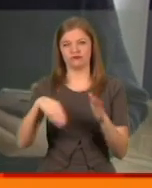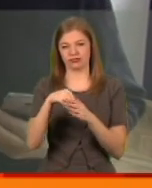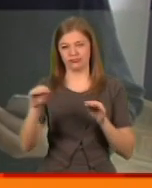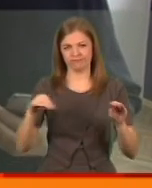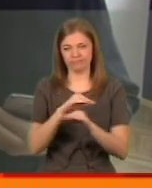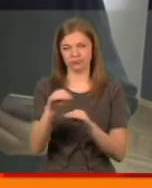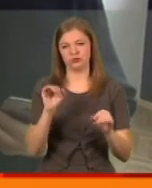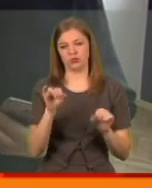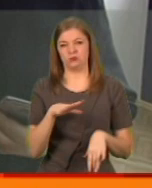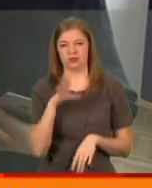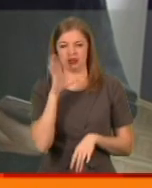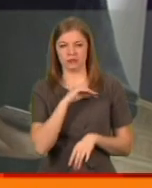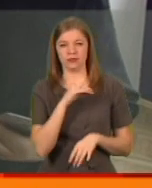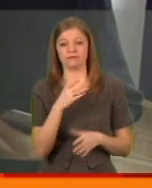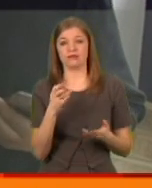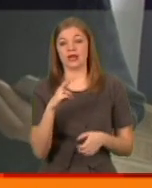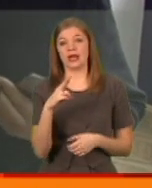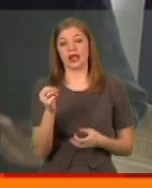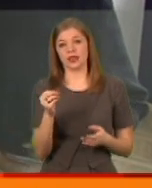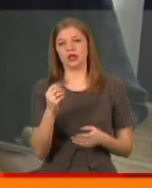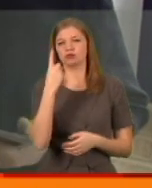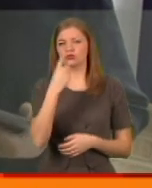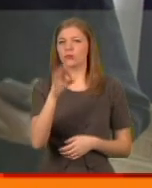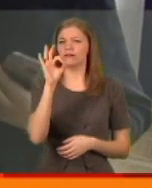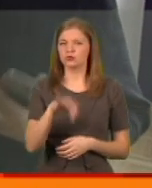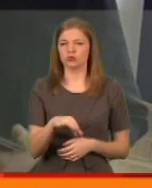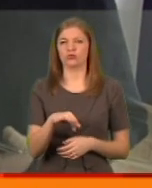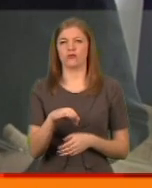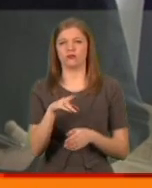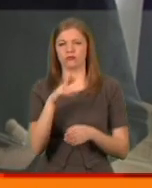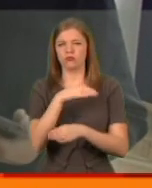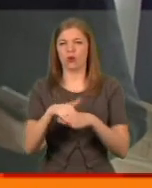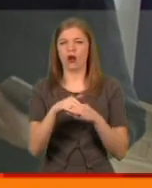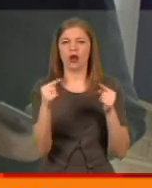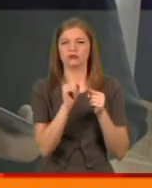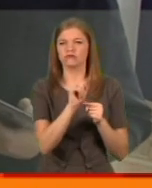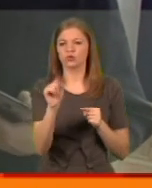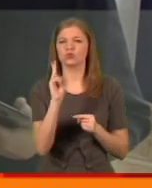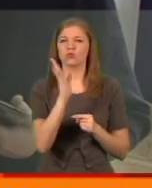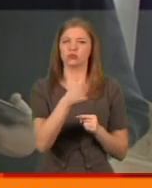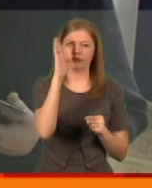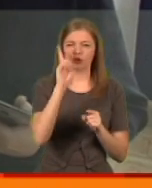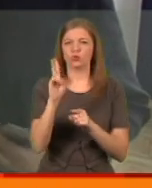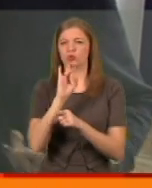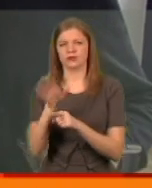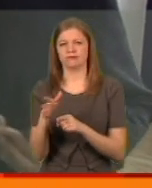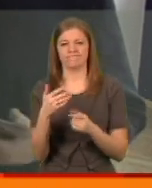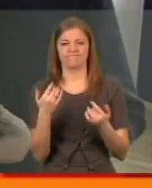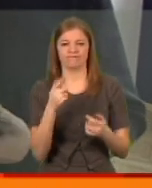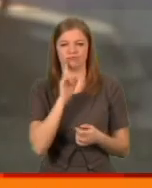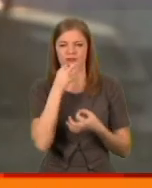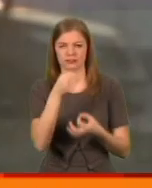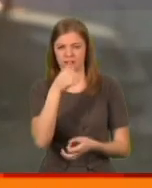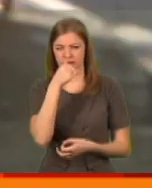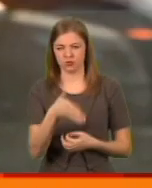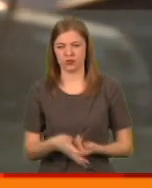Смородинської станції. Але стовідсотково поадресно сказати, в кого буде вода і на якому поверсі, на жаль, ми цього